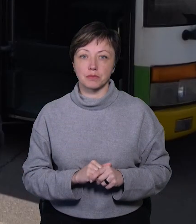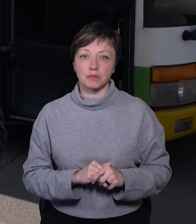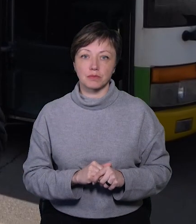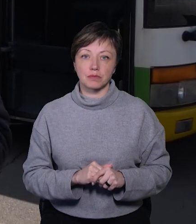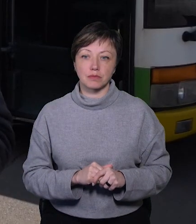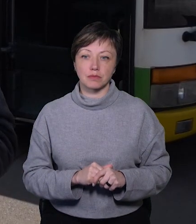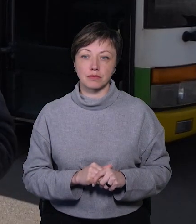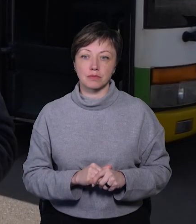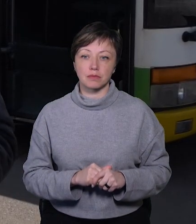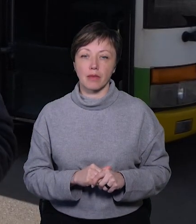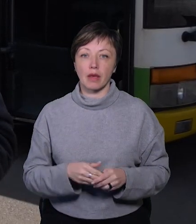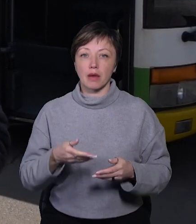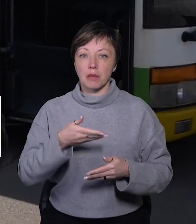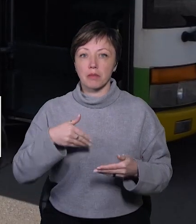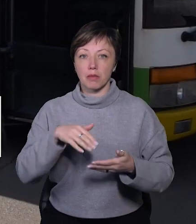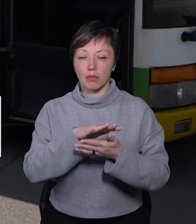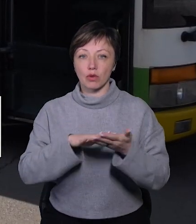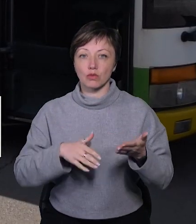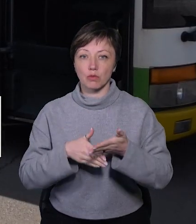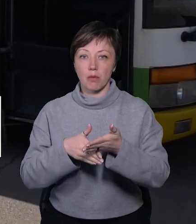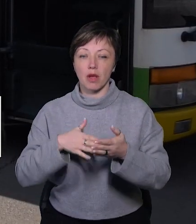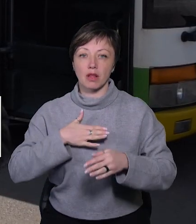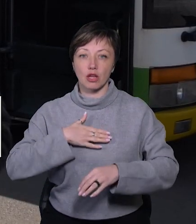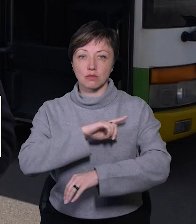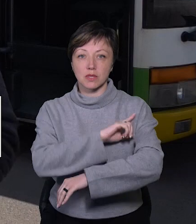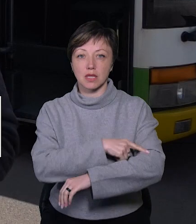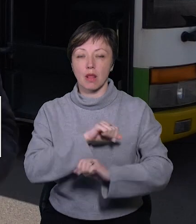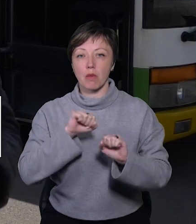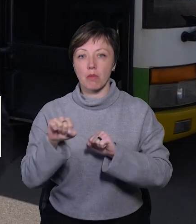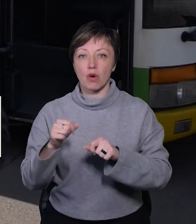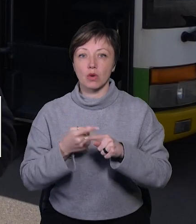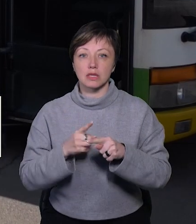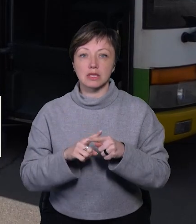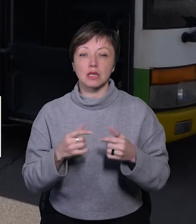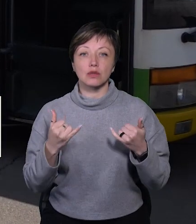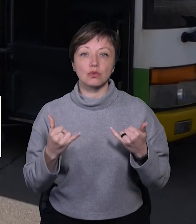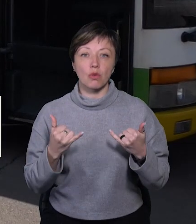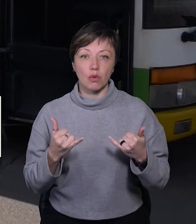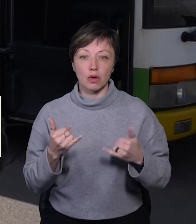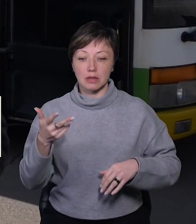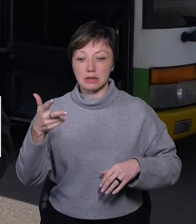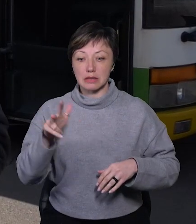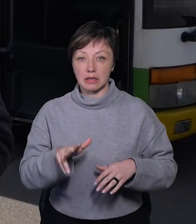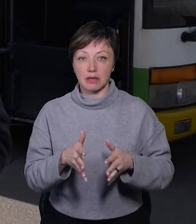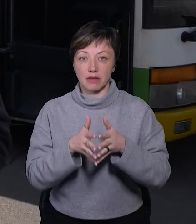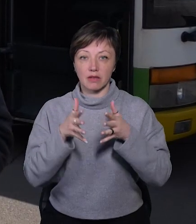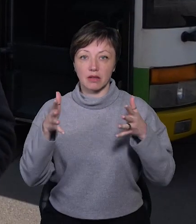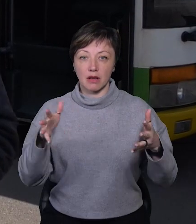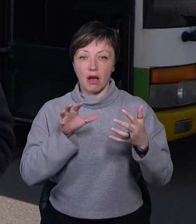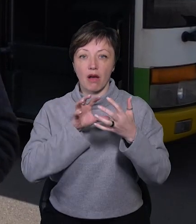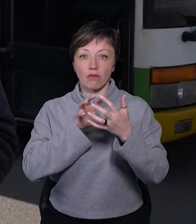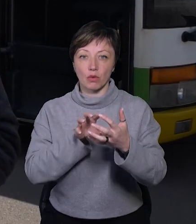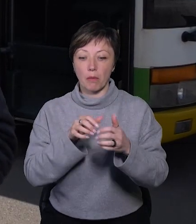Ми продовжуємо допомагати нашим силам оборони. Це сьогодні три великогабаритних автобуси,